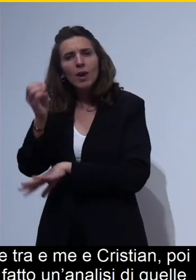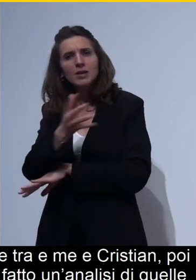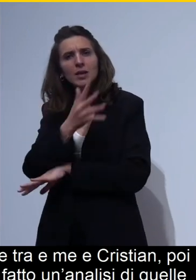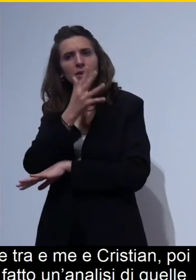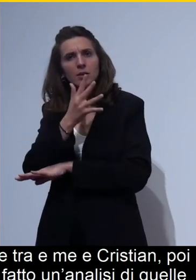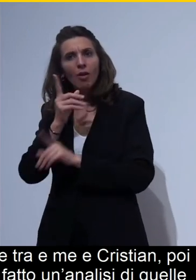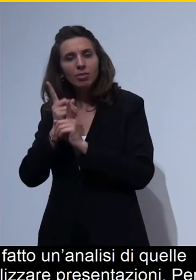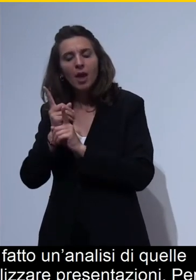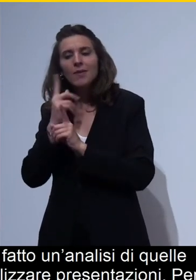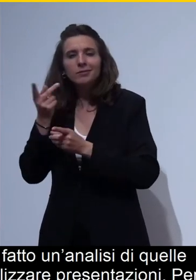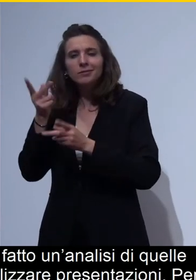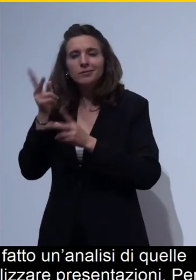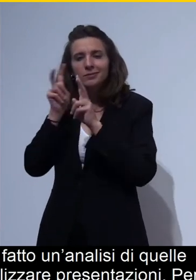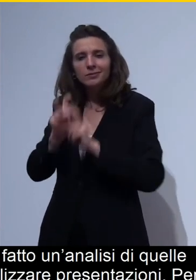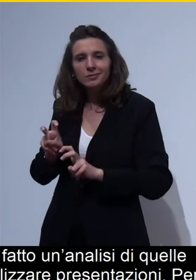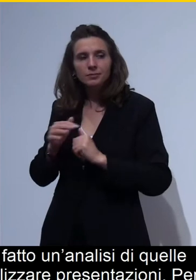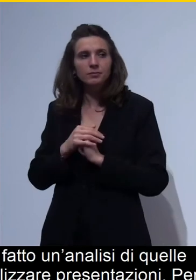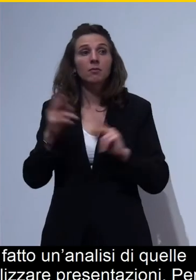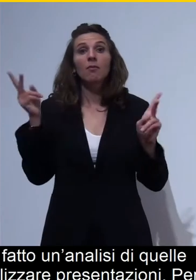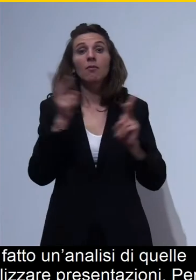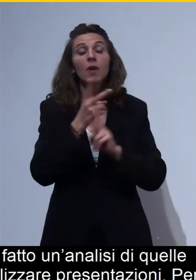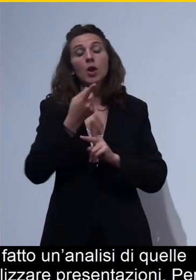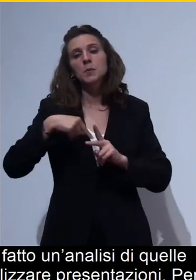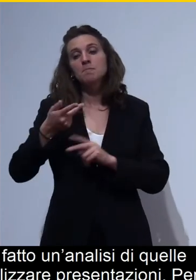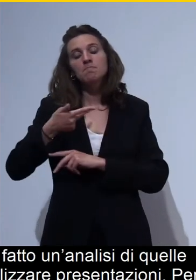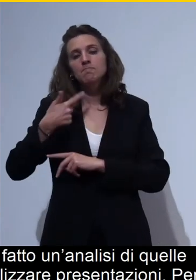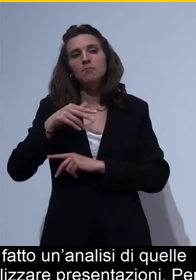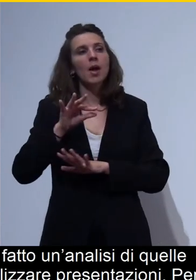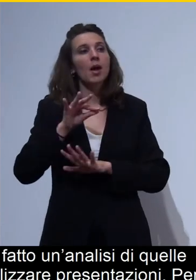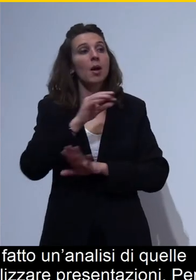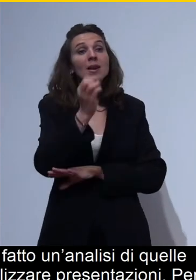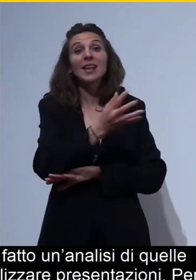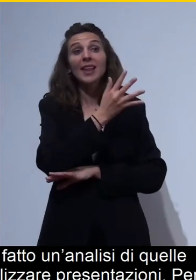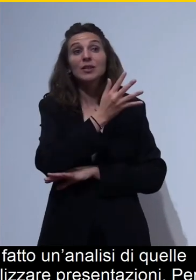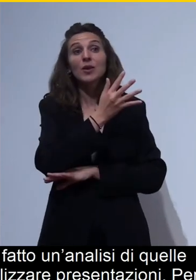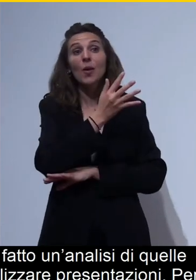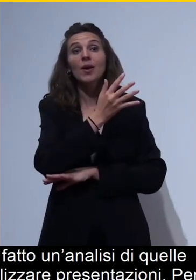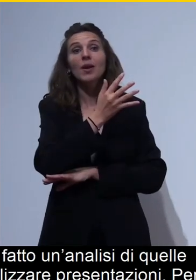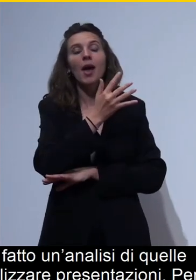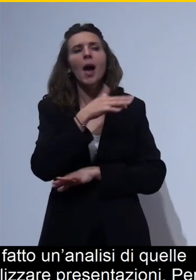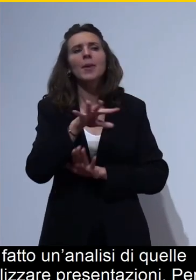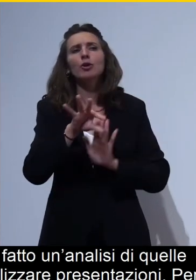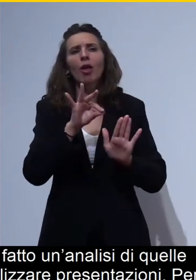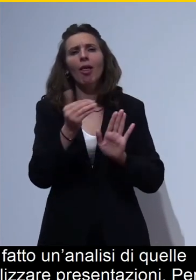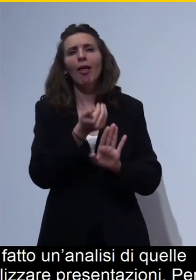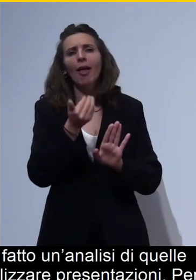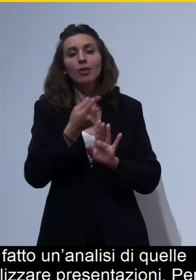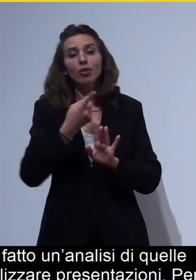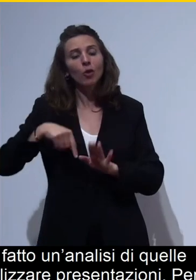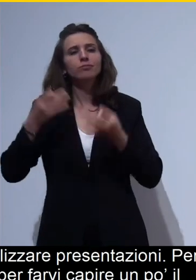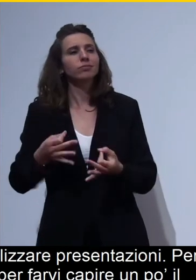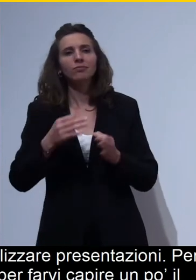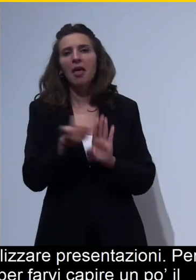non abbiamo fatto una presentazione della sessione per farvi capire un pochino il percorso, l'analisi